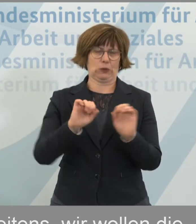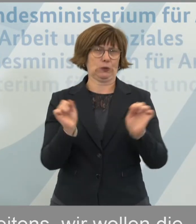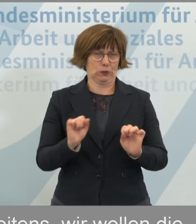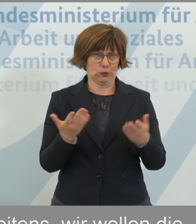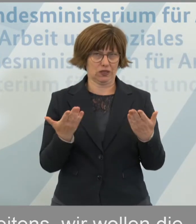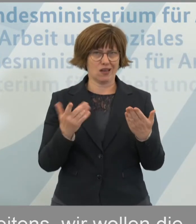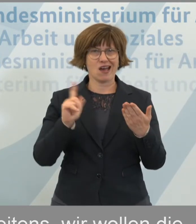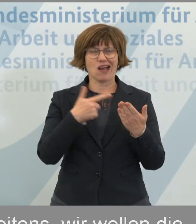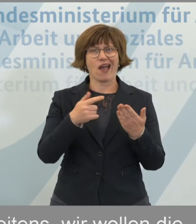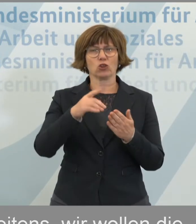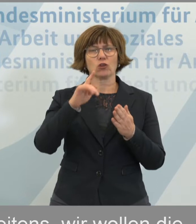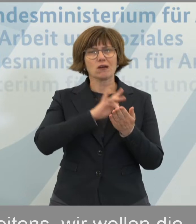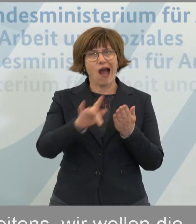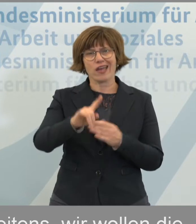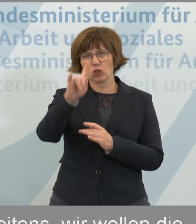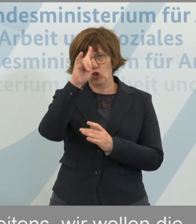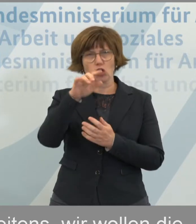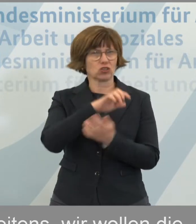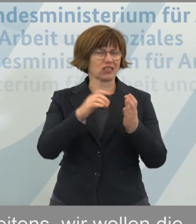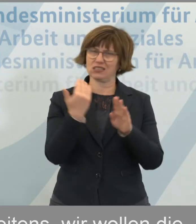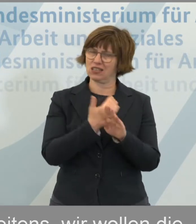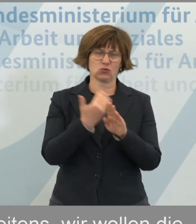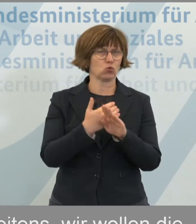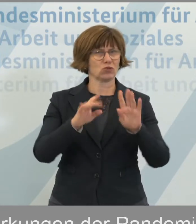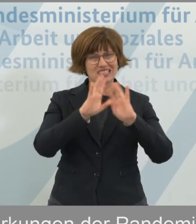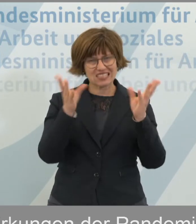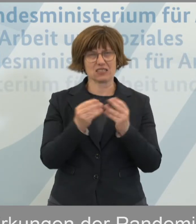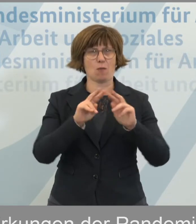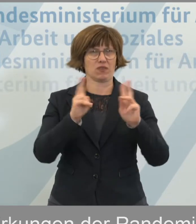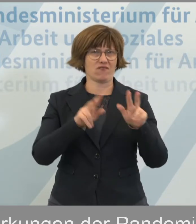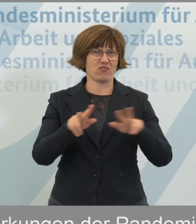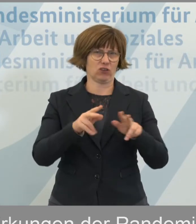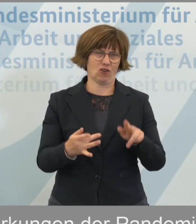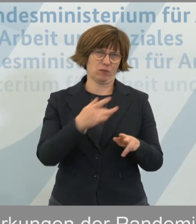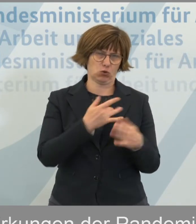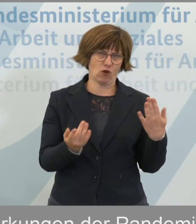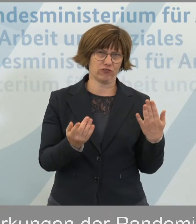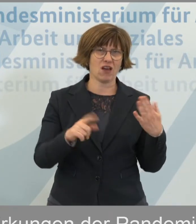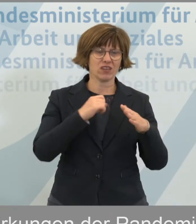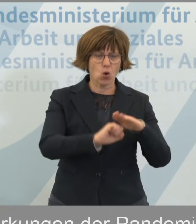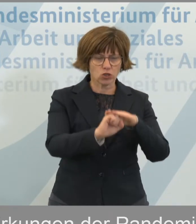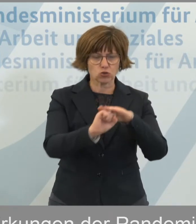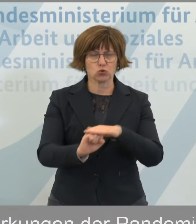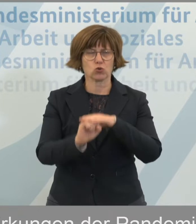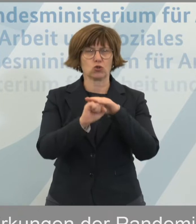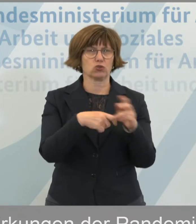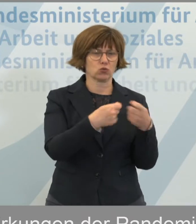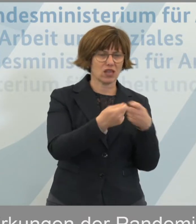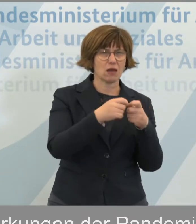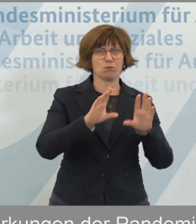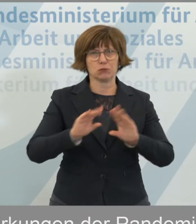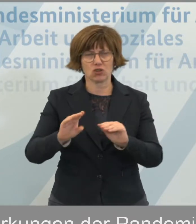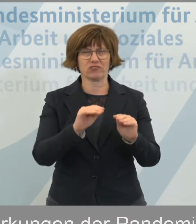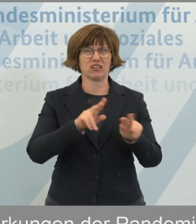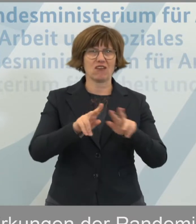Es ist keine rein deutsche Krise. Es betrifft die gesamte Weltwirtschaft. Wir unterstützen Unternehmen und Beschäftigte in Deutschland mit